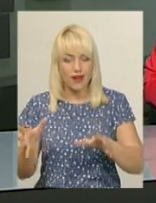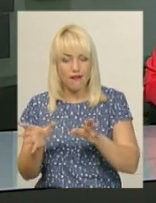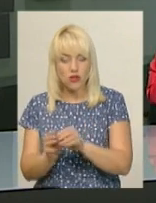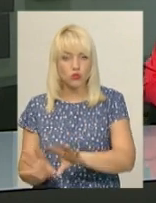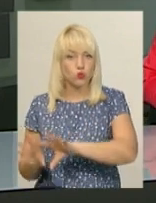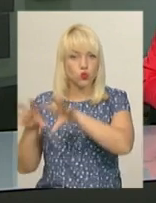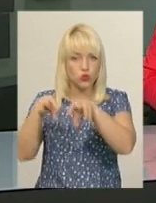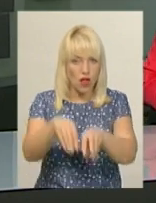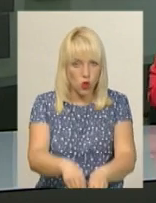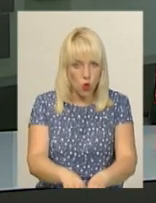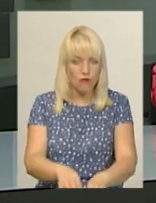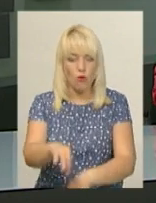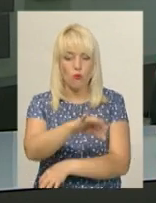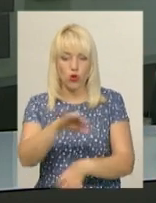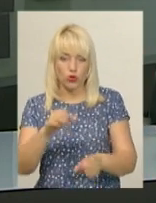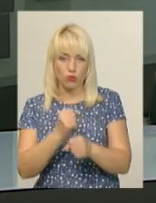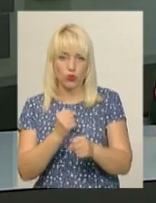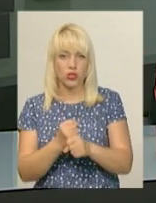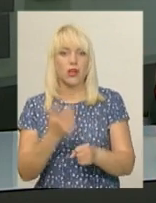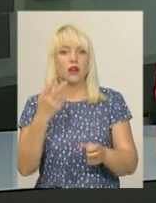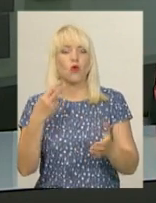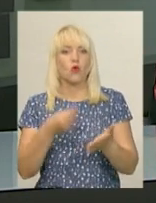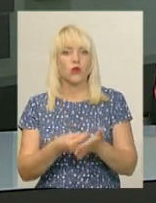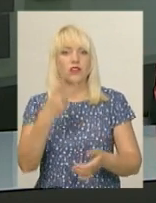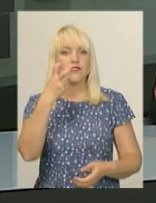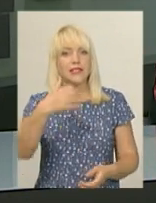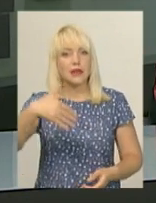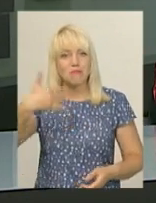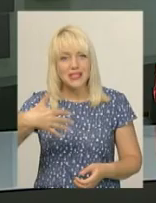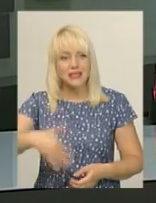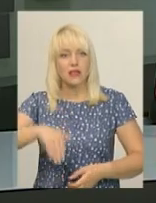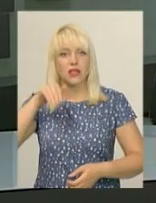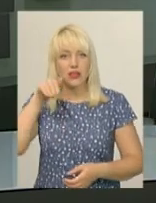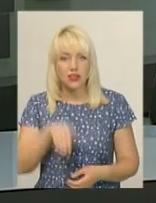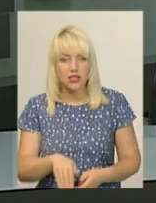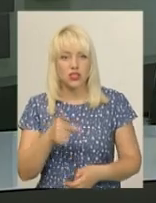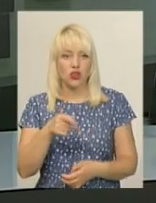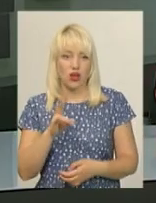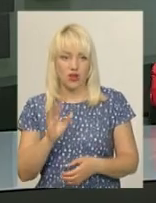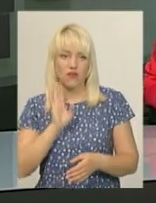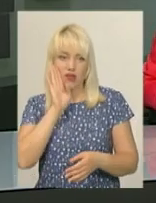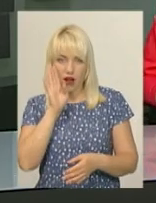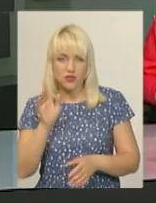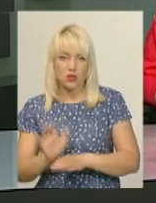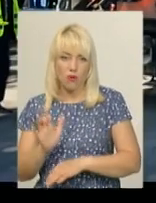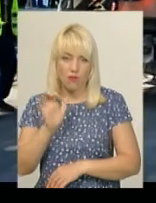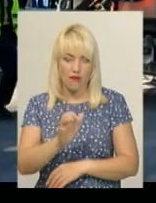та проектними роботами становить 250 тисяч гривень. Вранці їх доправили у Хмельницький з Києва.